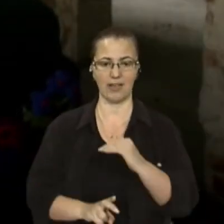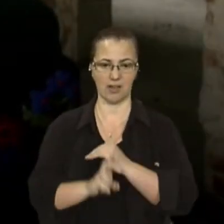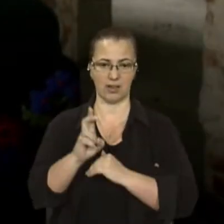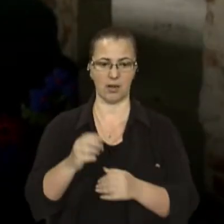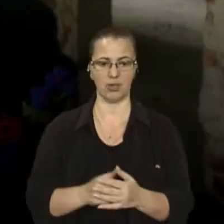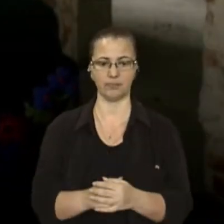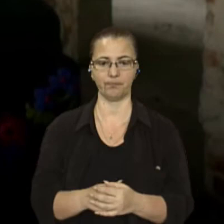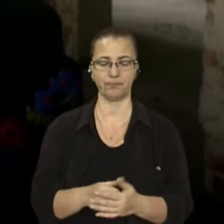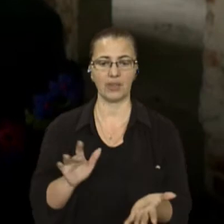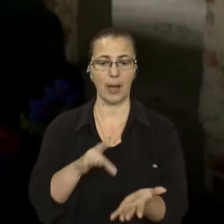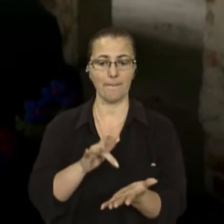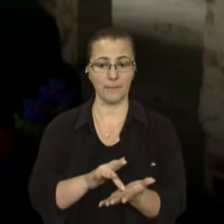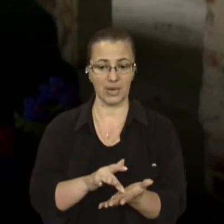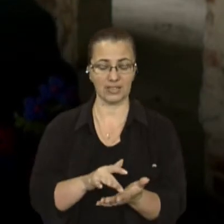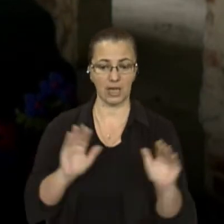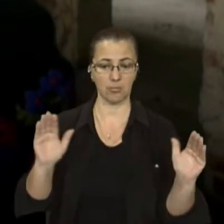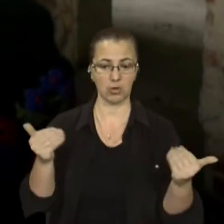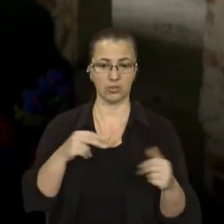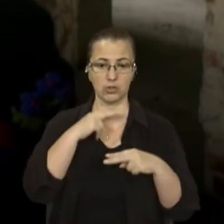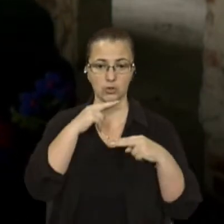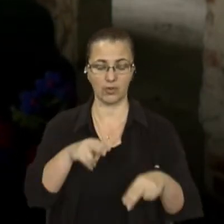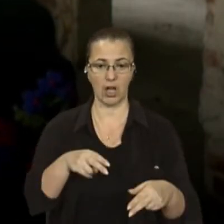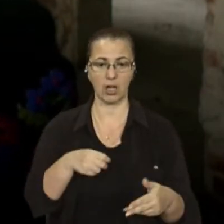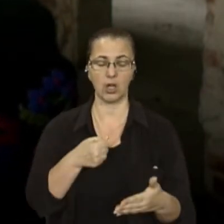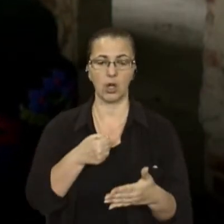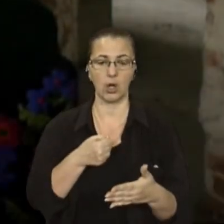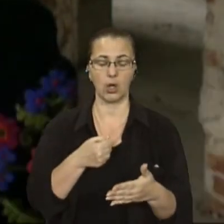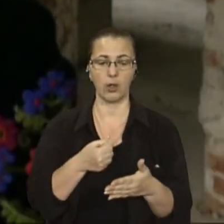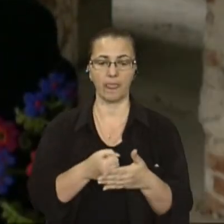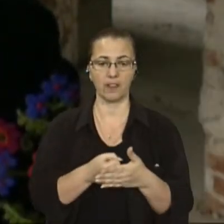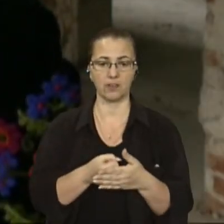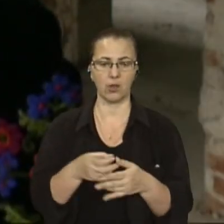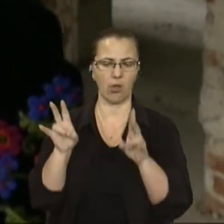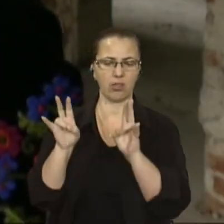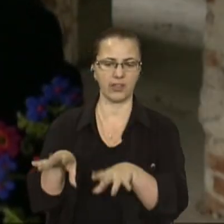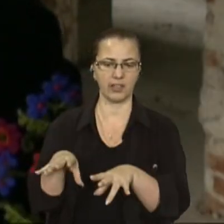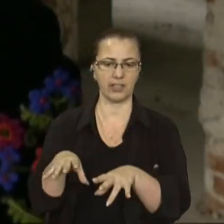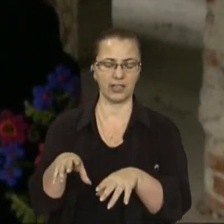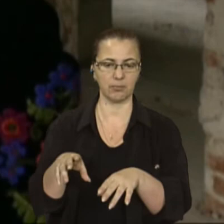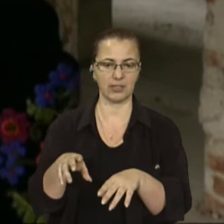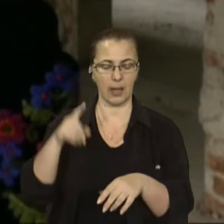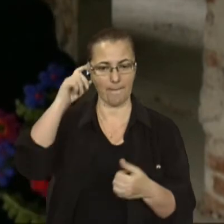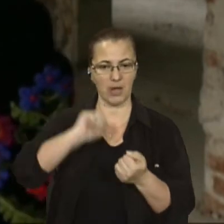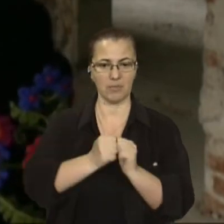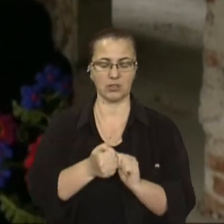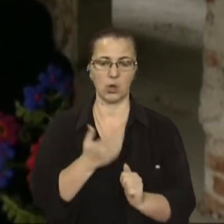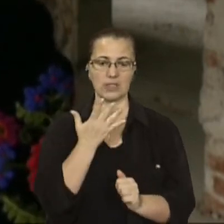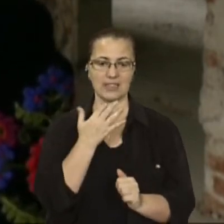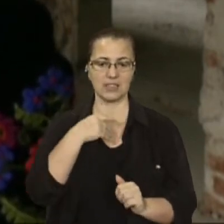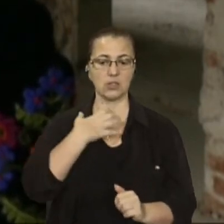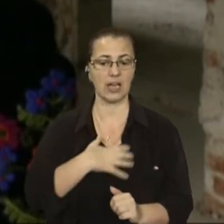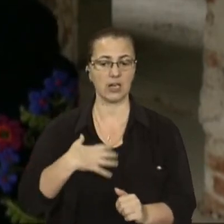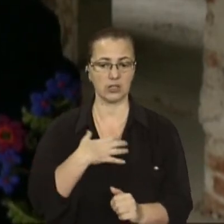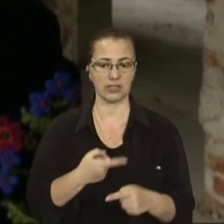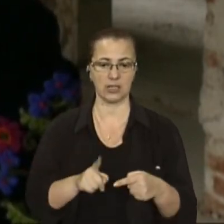– насамперед привернути увагу до занедбаних пам'яток архітектури національного значення. Цей